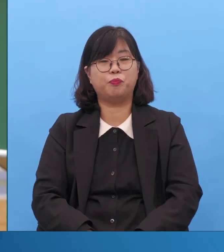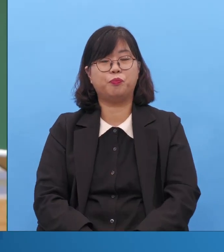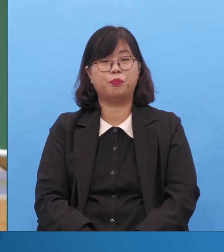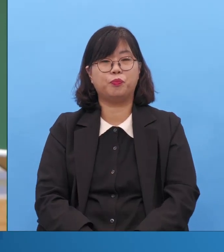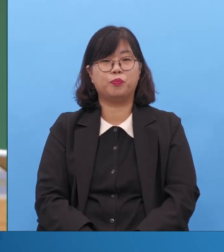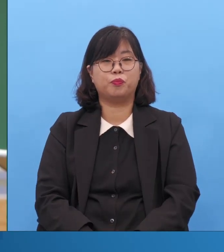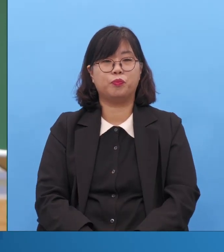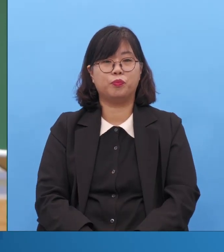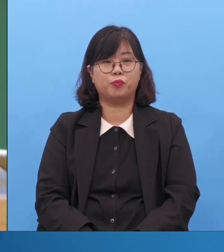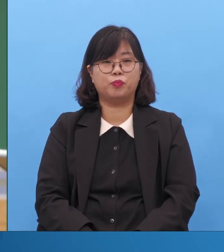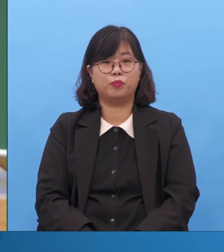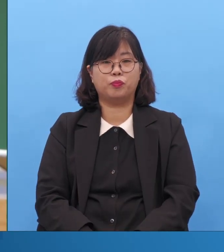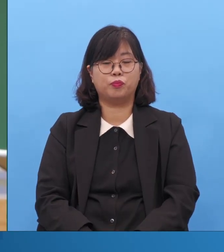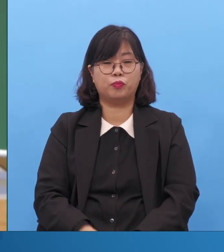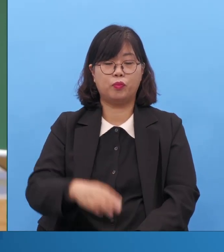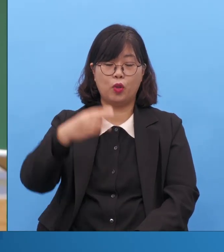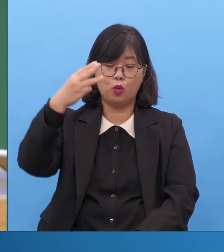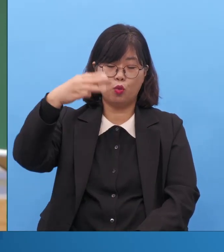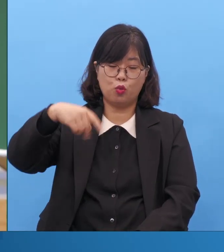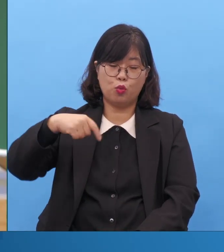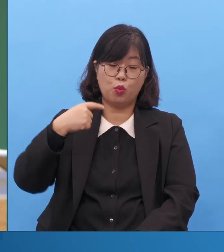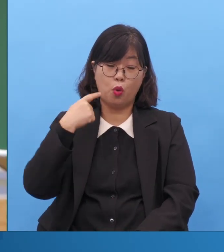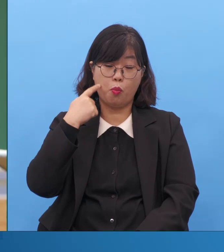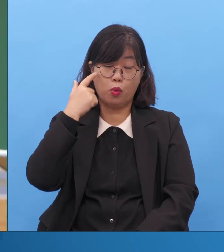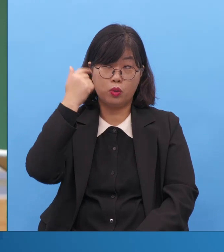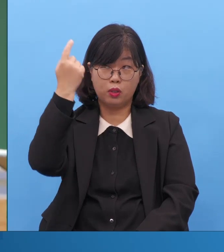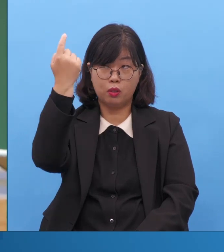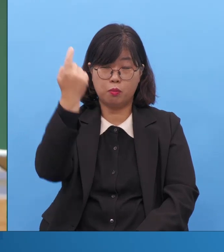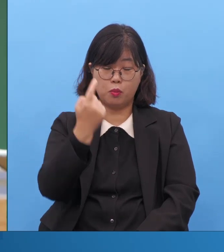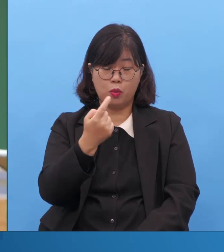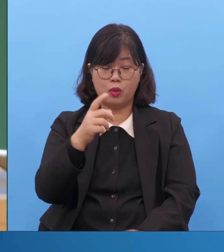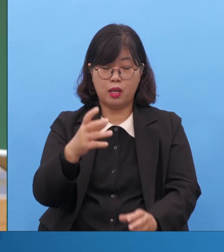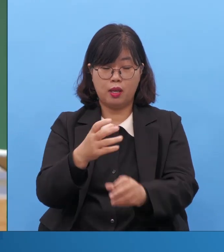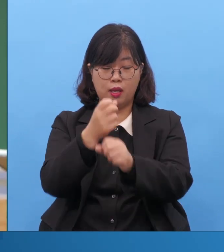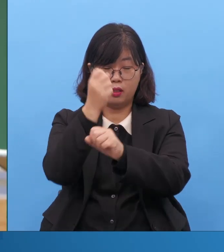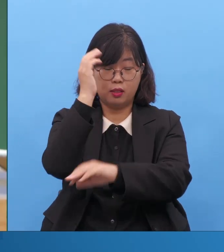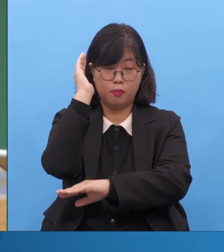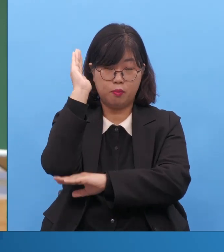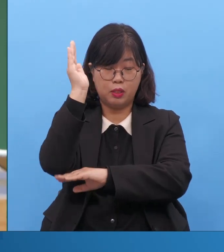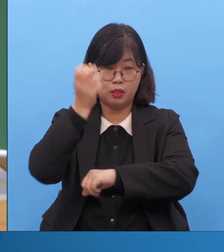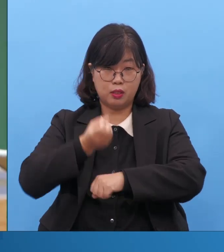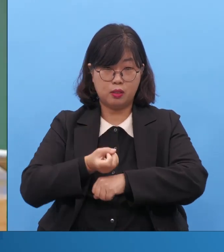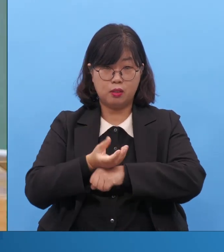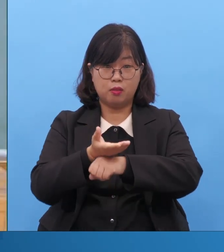세계보금화 상임위원회 총재 류광수 목사님이 나오셔서 핵심 메시지 주시겠습니다